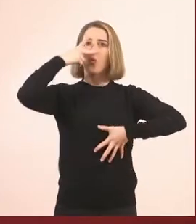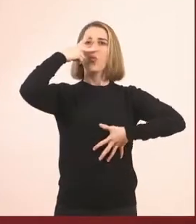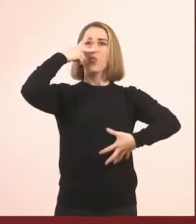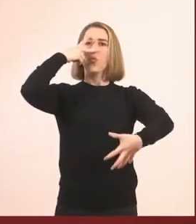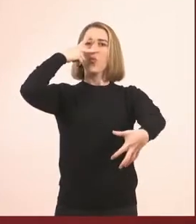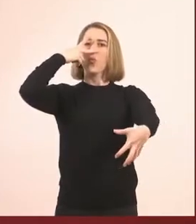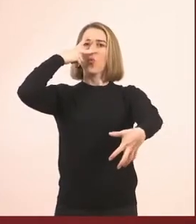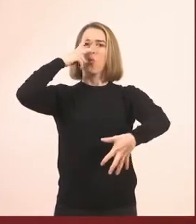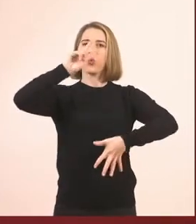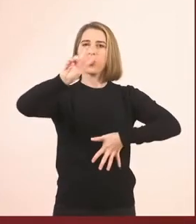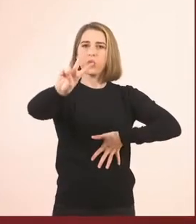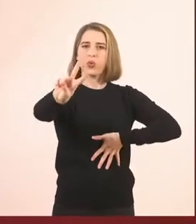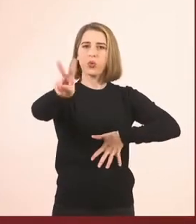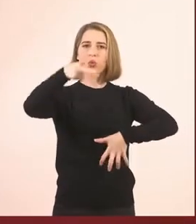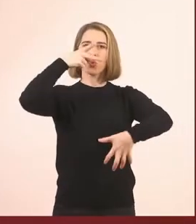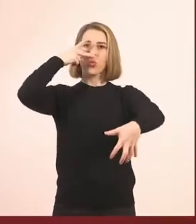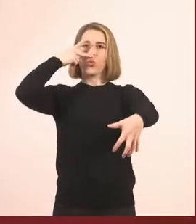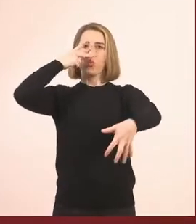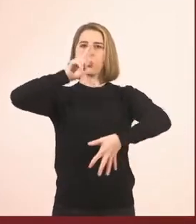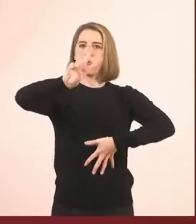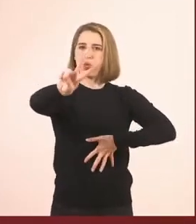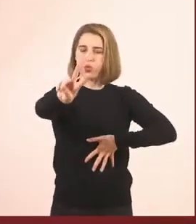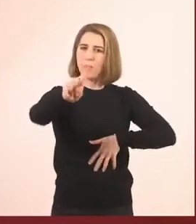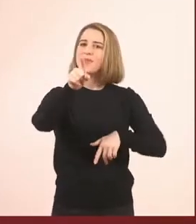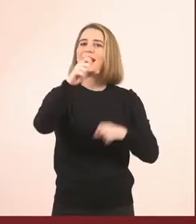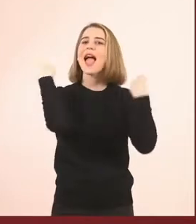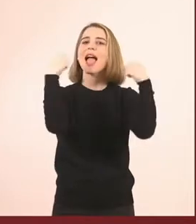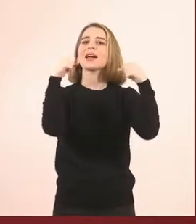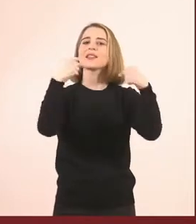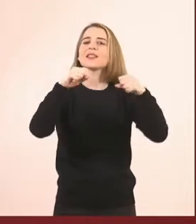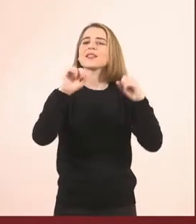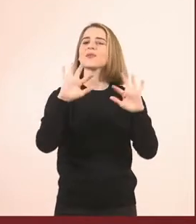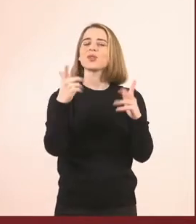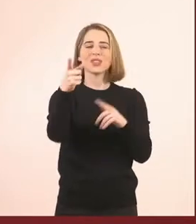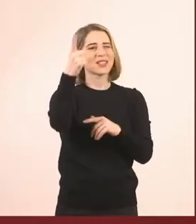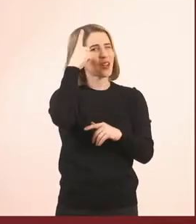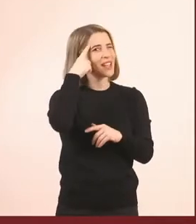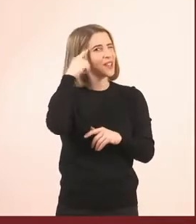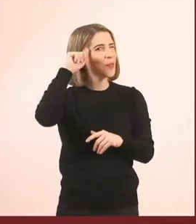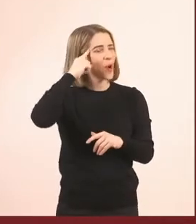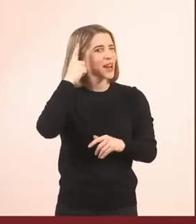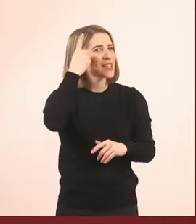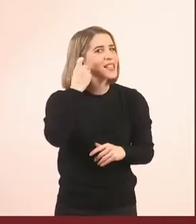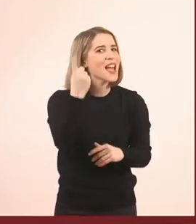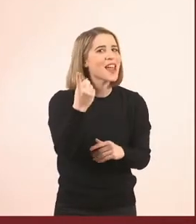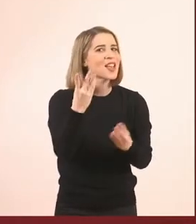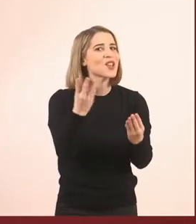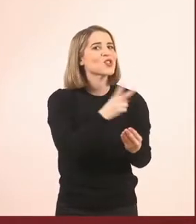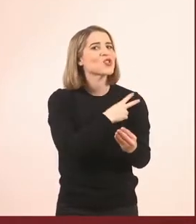κάνετε με κάποιον δικό σας στο σπίτι μία άσκηση, εσείς που θα ξέρετε τώρα την σωστή, κάνετε ένα